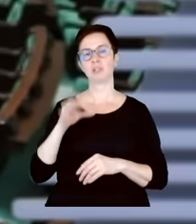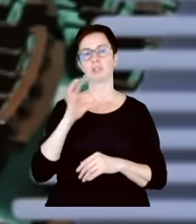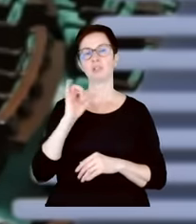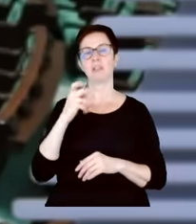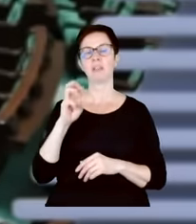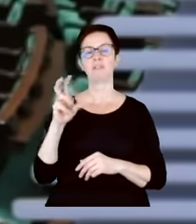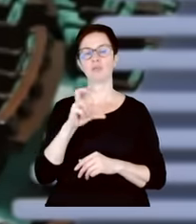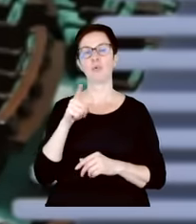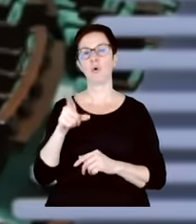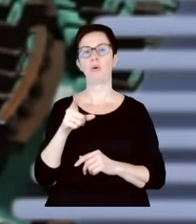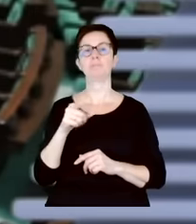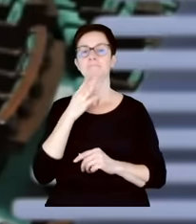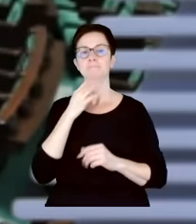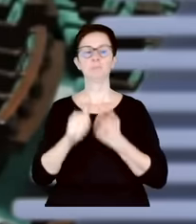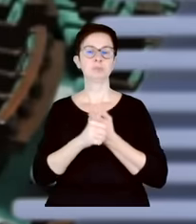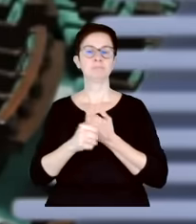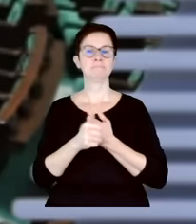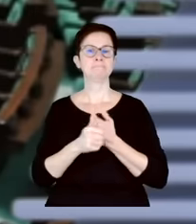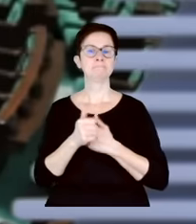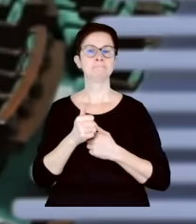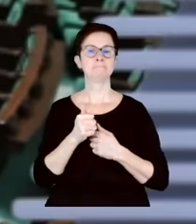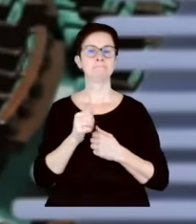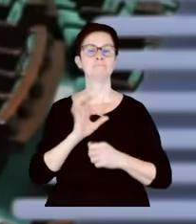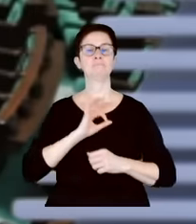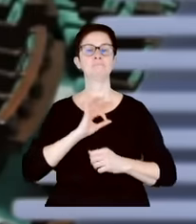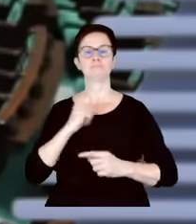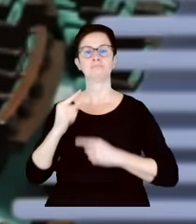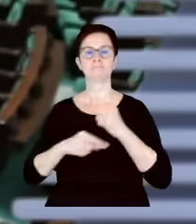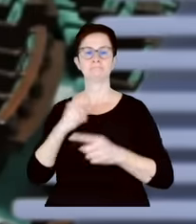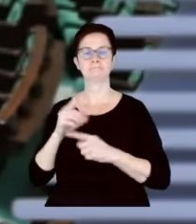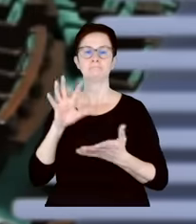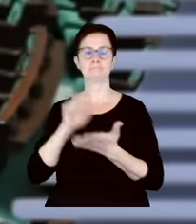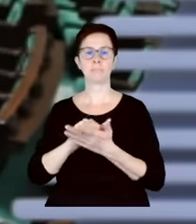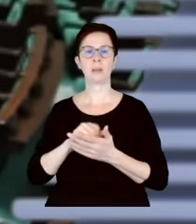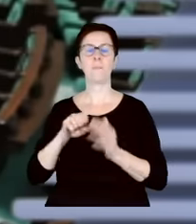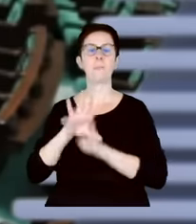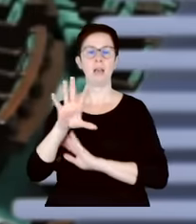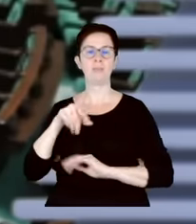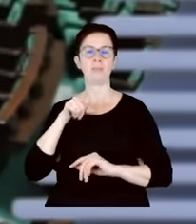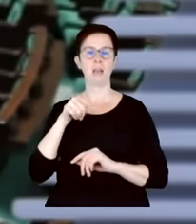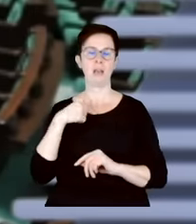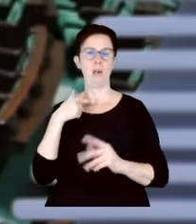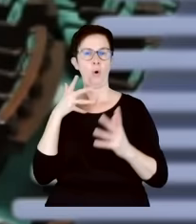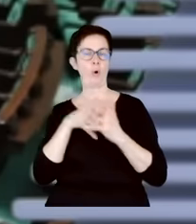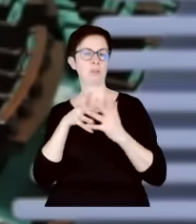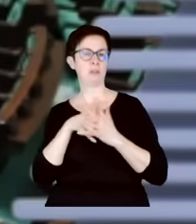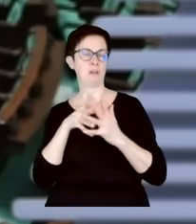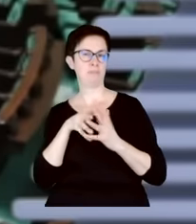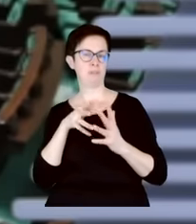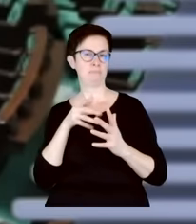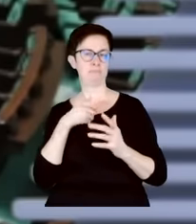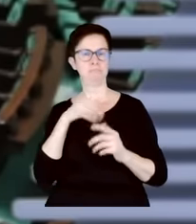uzasadniał swój tryb działania w przejmowaniu mediów publicznych i tam padły w mojej ocenie argumenty